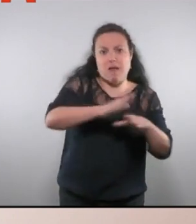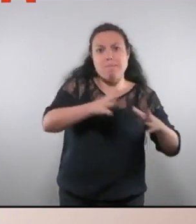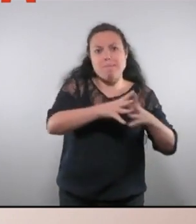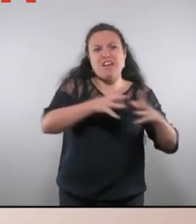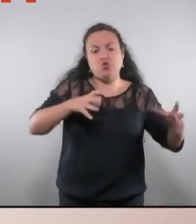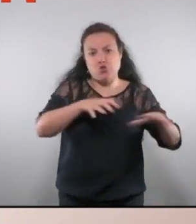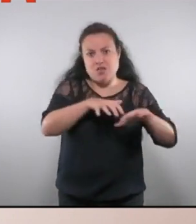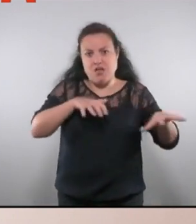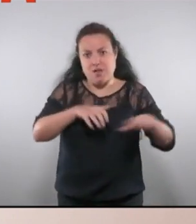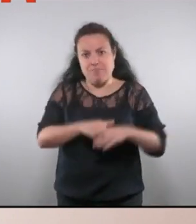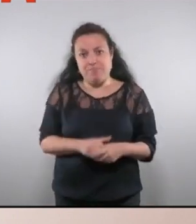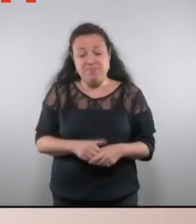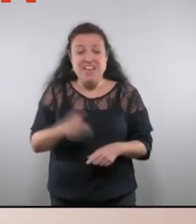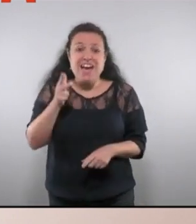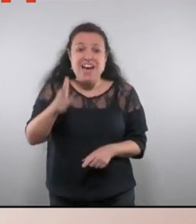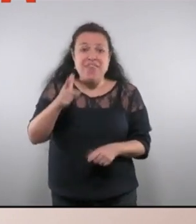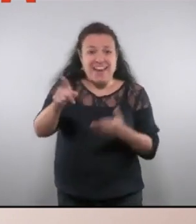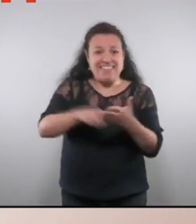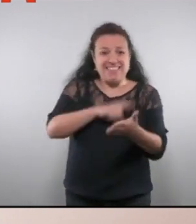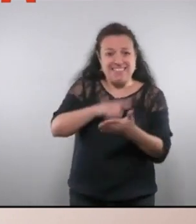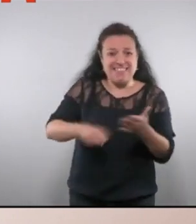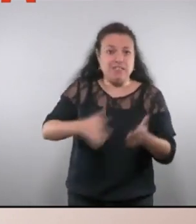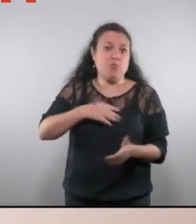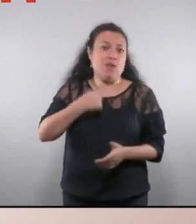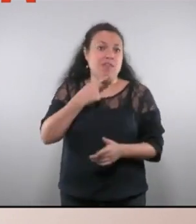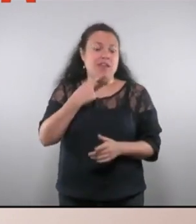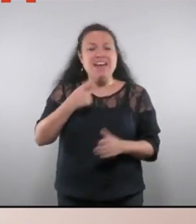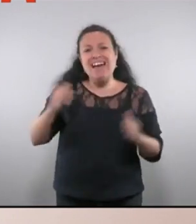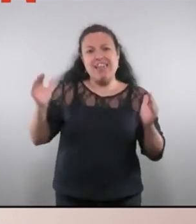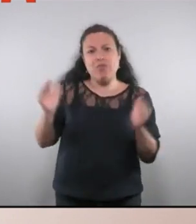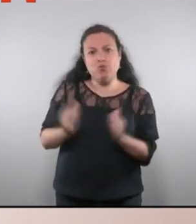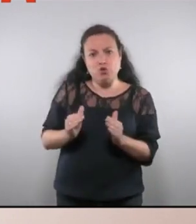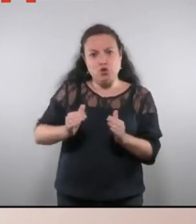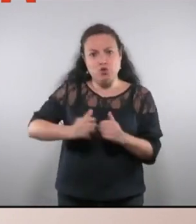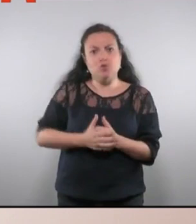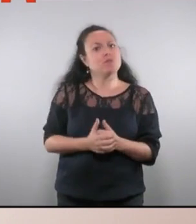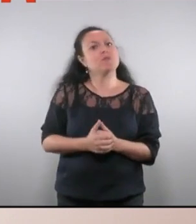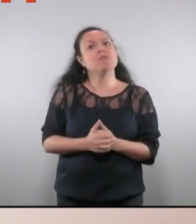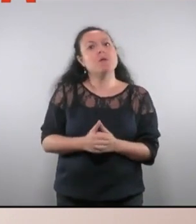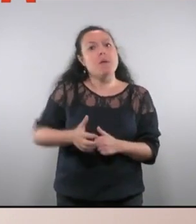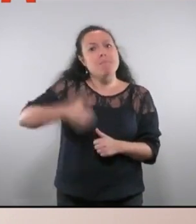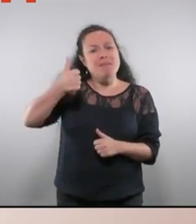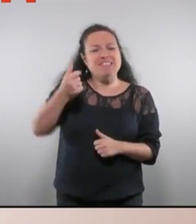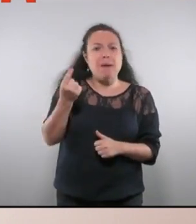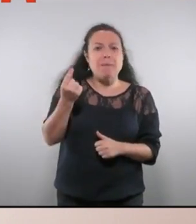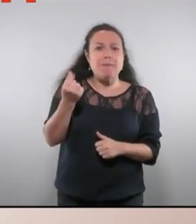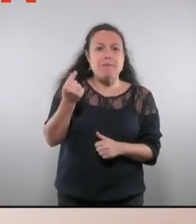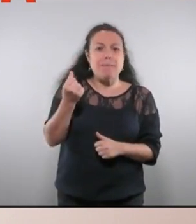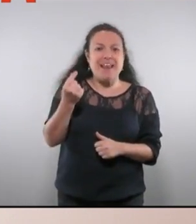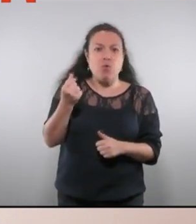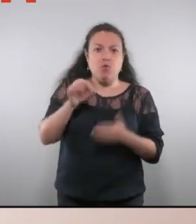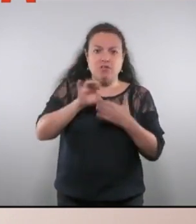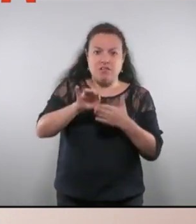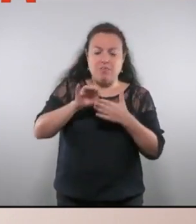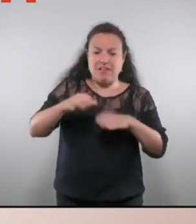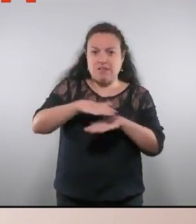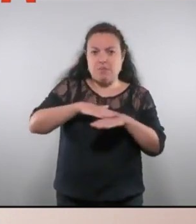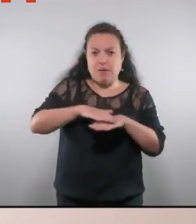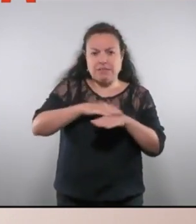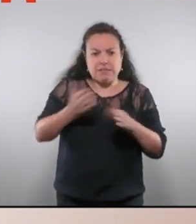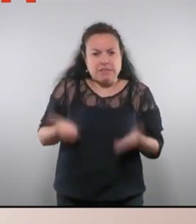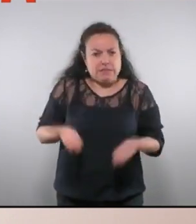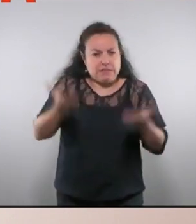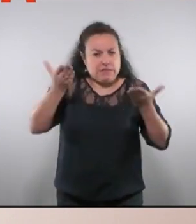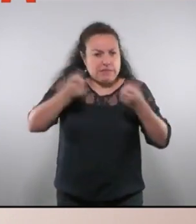quan parlem d'espoli i de drets, parlem de reducció de prestacions, d'augment de preu dels serveis més bàsics com la llum, de